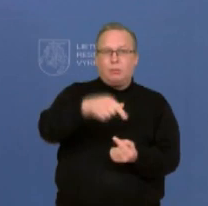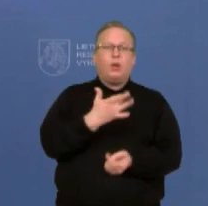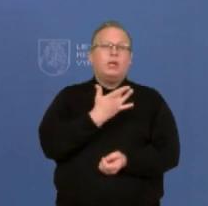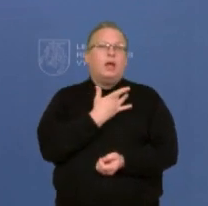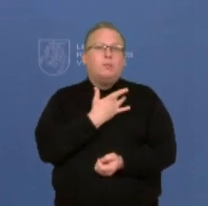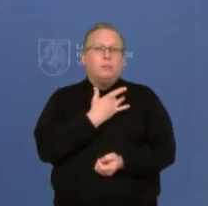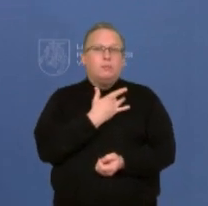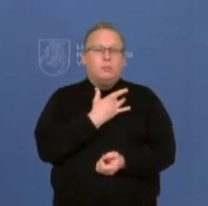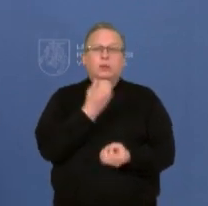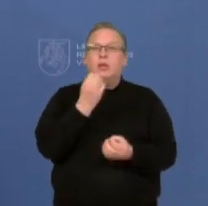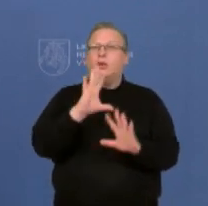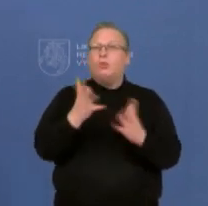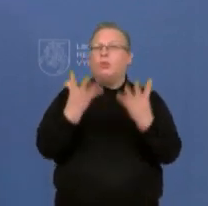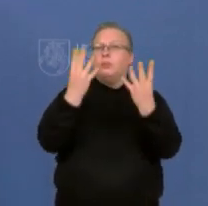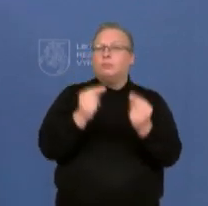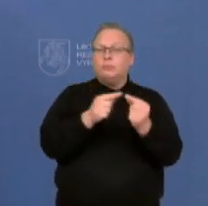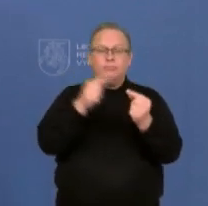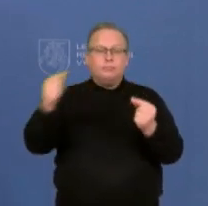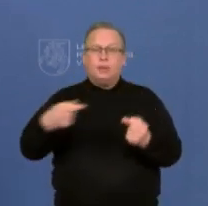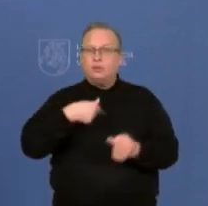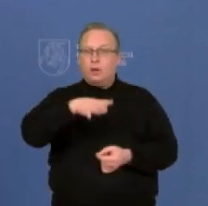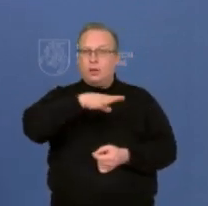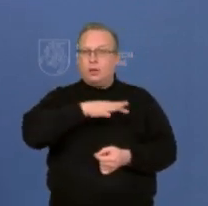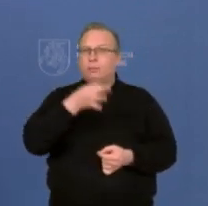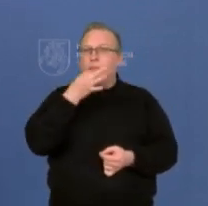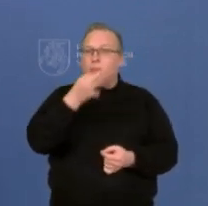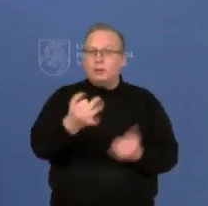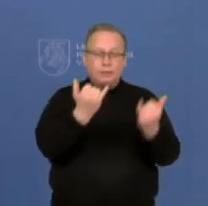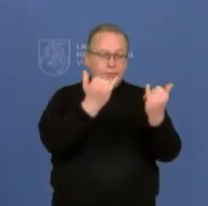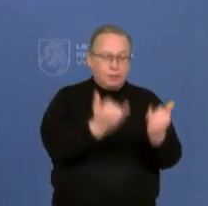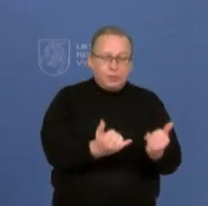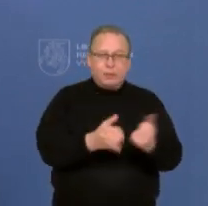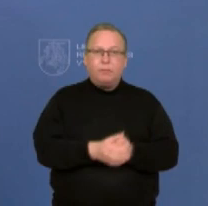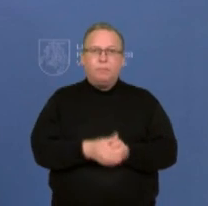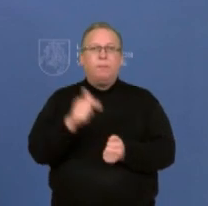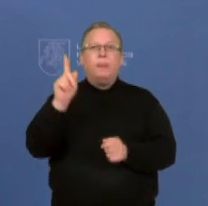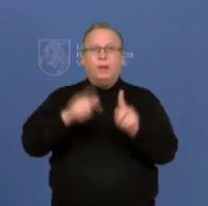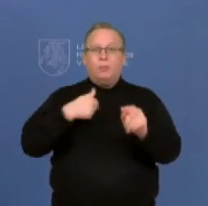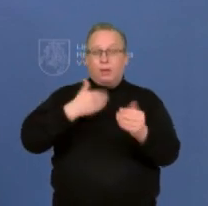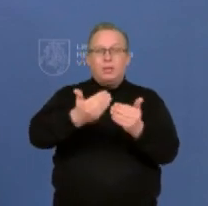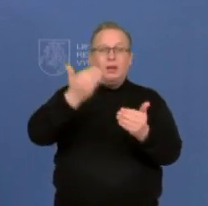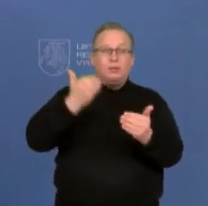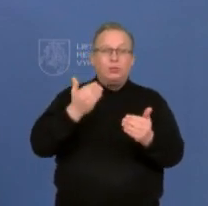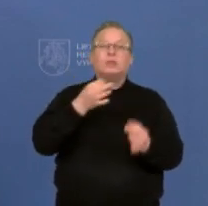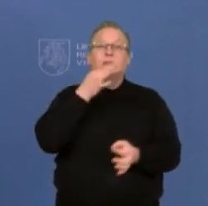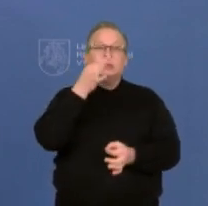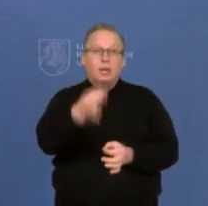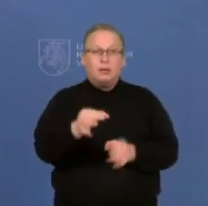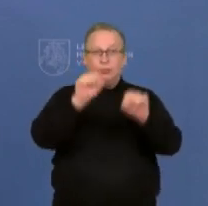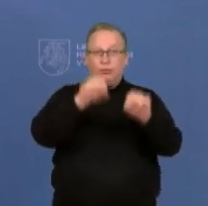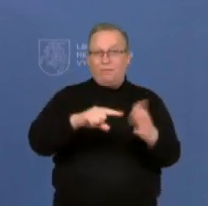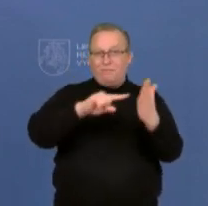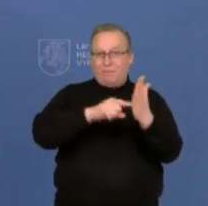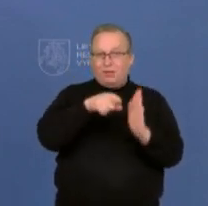ir kiek dar laiko? Na, aš negalėčiau pasakyti, kiek laiko, bet jeigu mes anksčiau pabrėždavom, kad galimybių